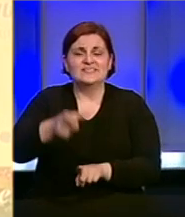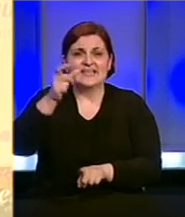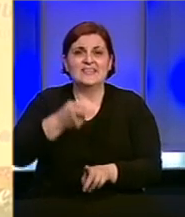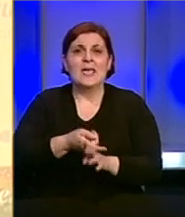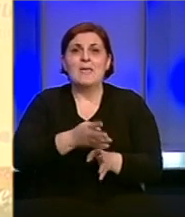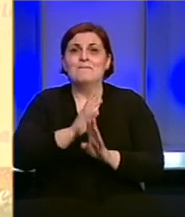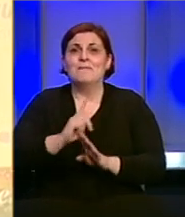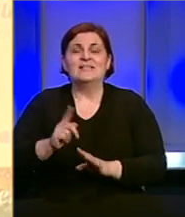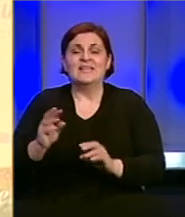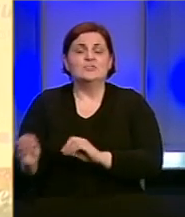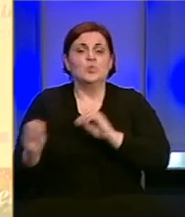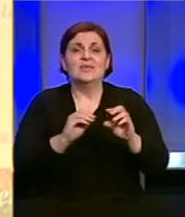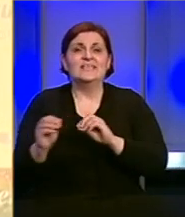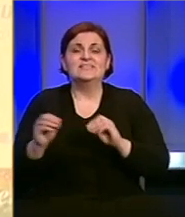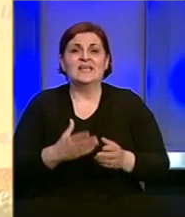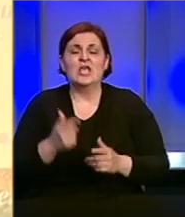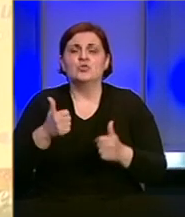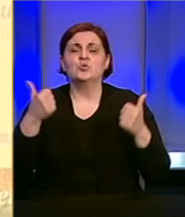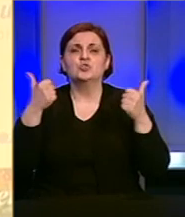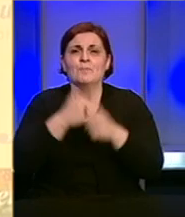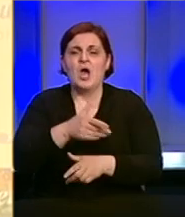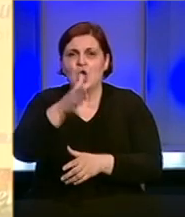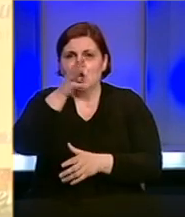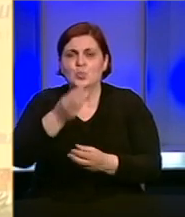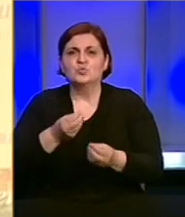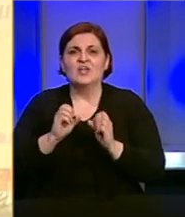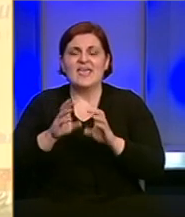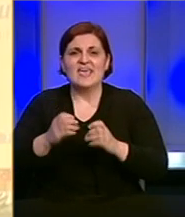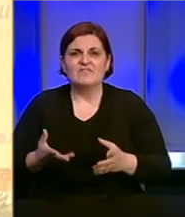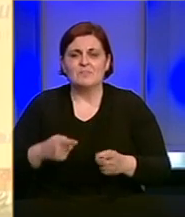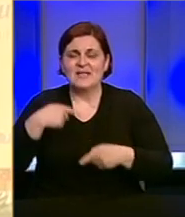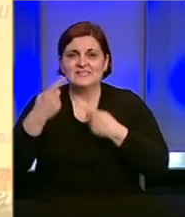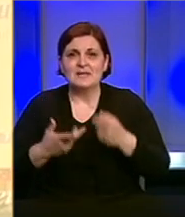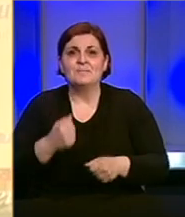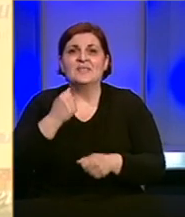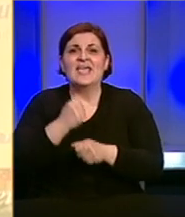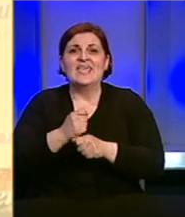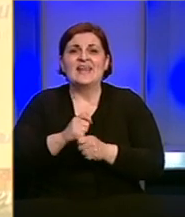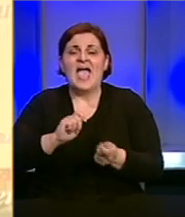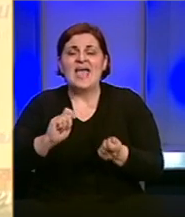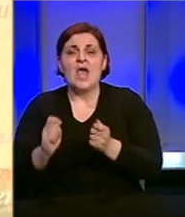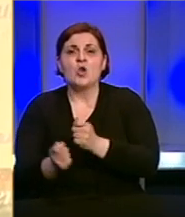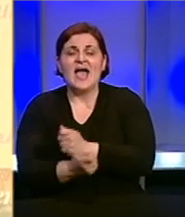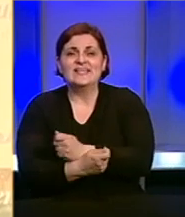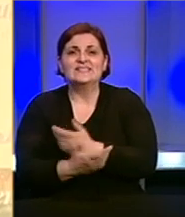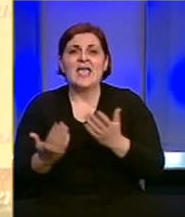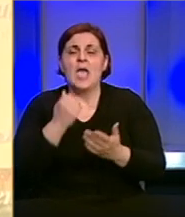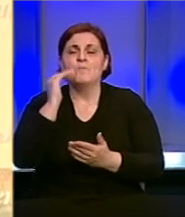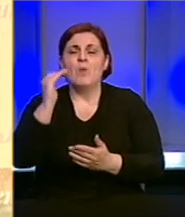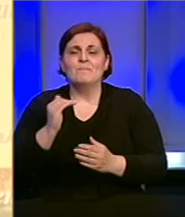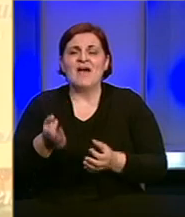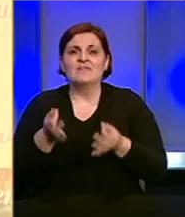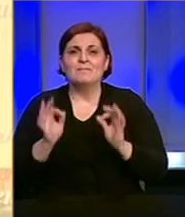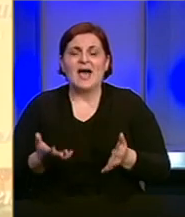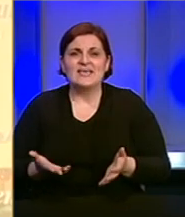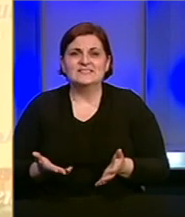Pacijenti nigdje nisu iseljeni, to su bile pogrešne i ružne informacije i interpretacije. Znači, radi se o reorganizaciji, kako se radi po pravilima struke, da se